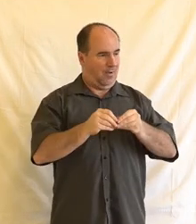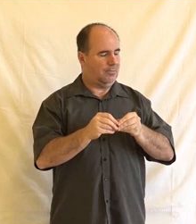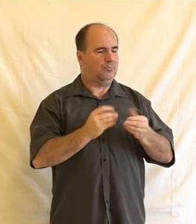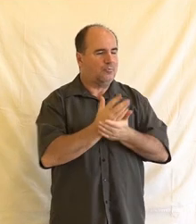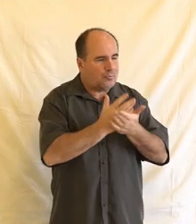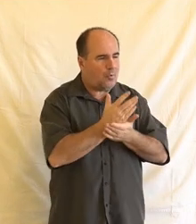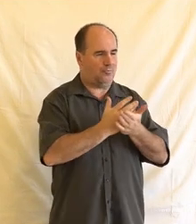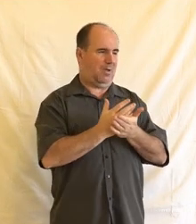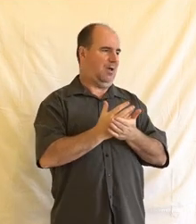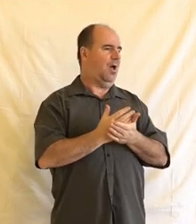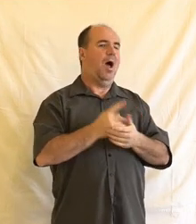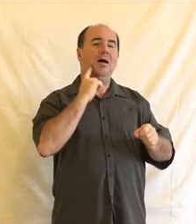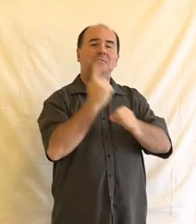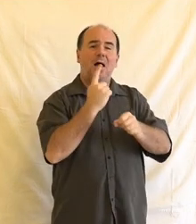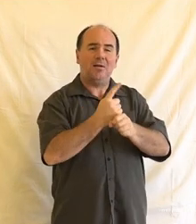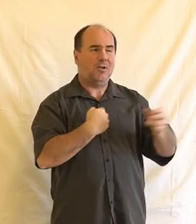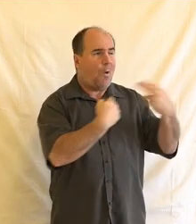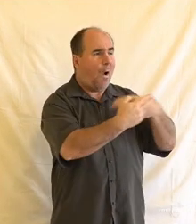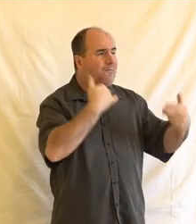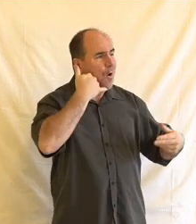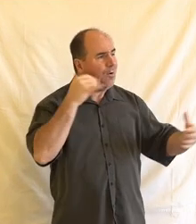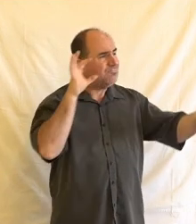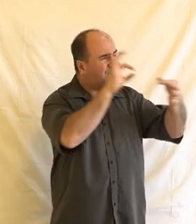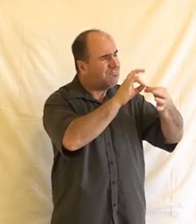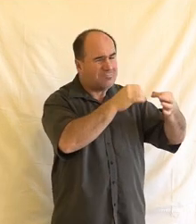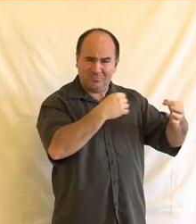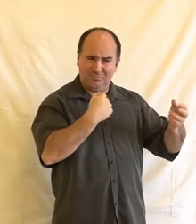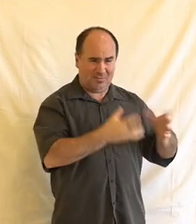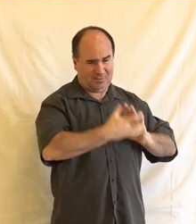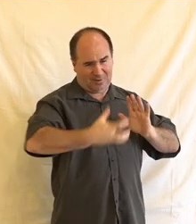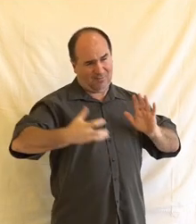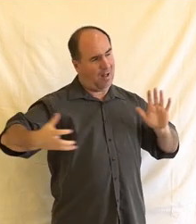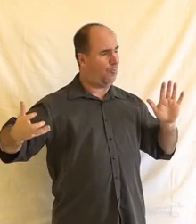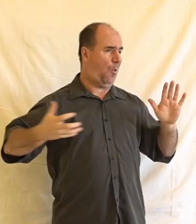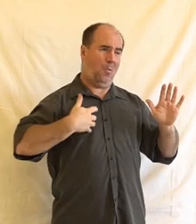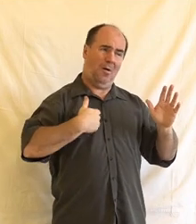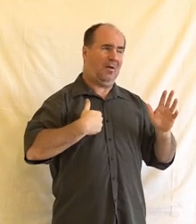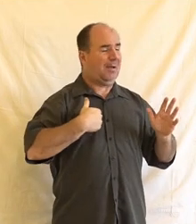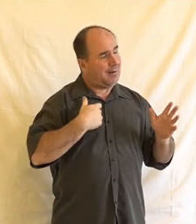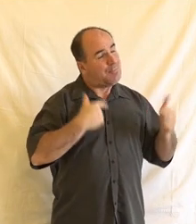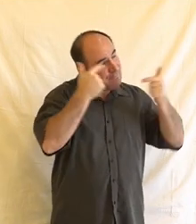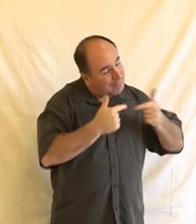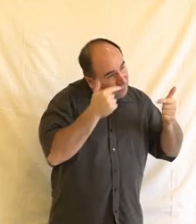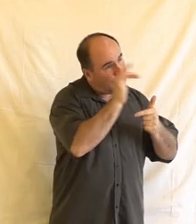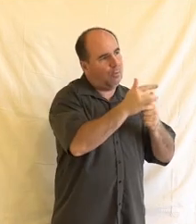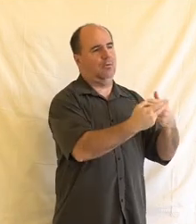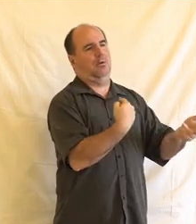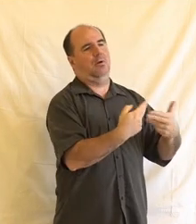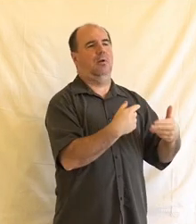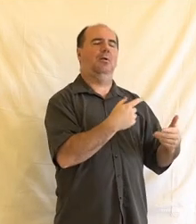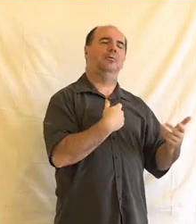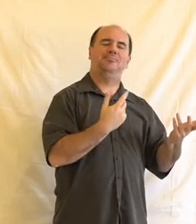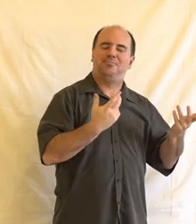hovoru s každým zákazníkem neustále rostou. To znamená, my hledáme způsoby, jak zajistit, aby měli všichni